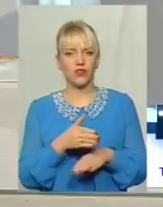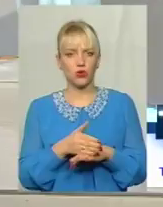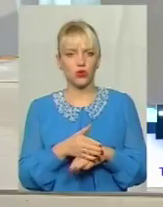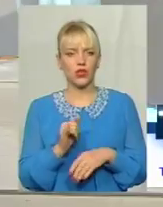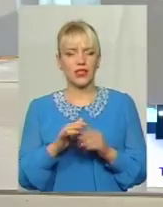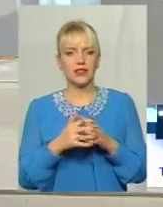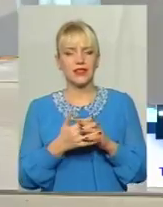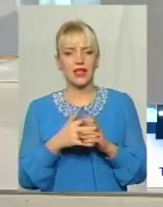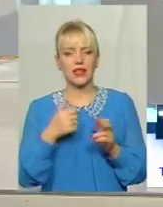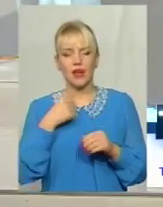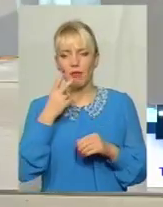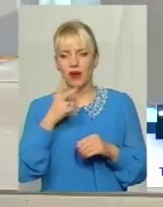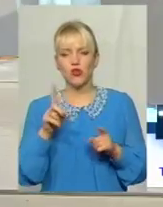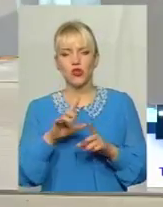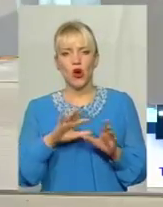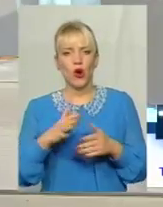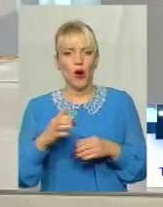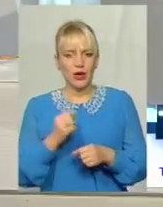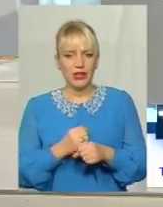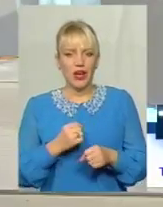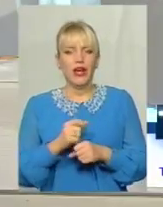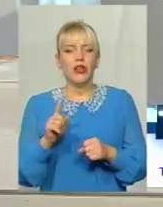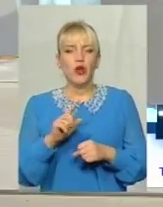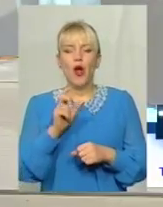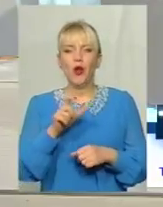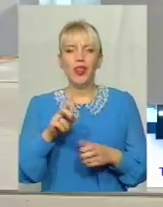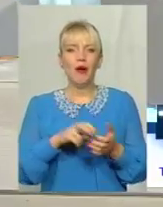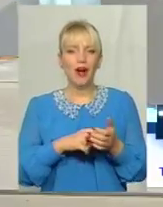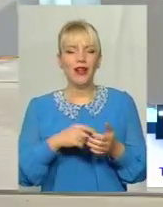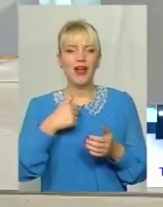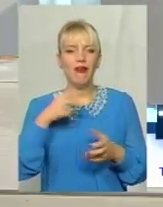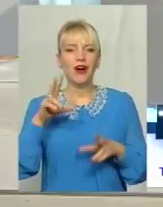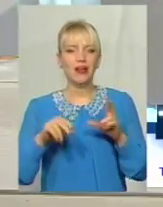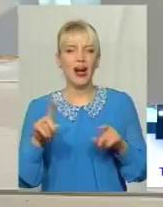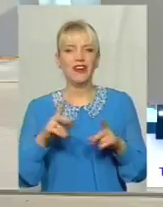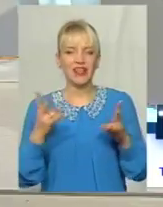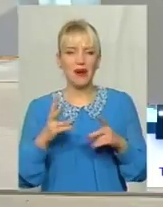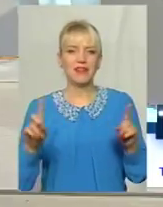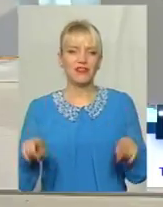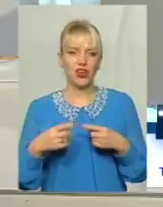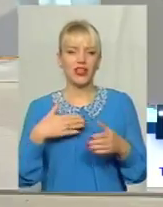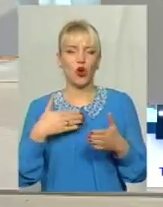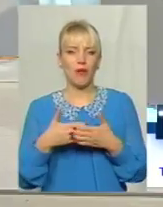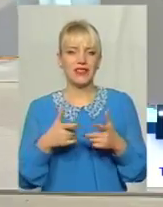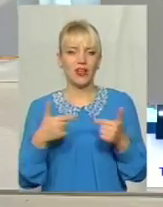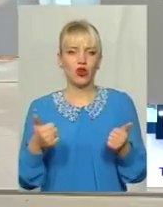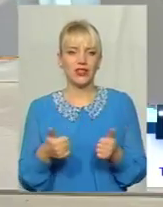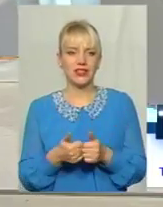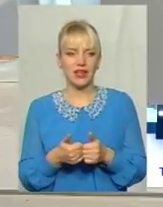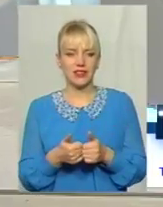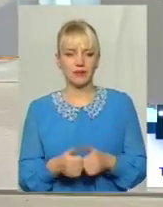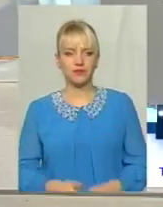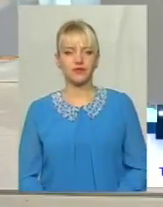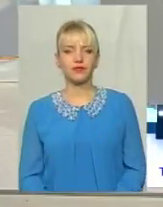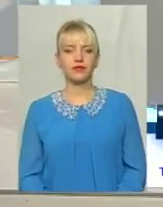села, і я бачу шароди І що ви сьогодні бояться? Як зараз треба створити громадські армінації Ми вас